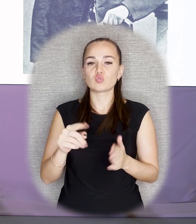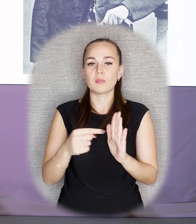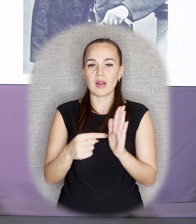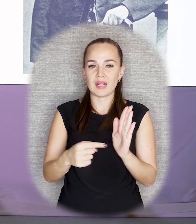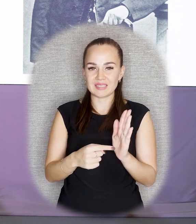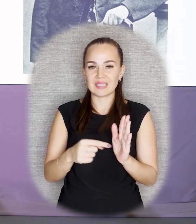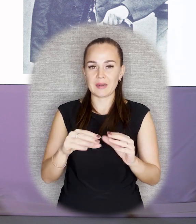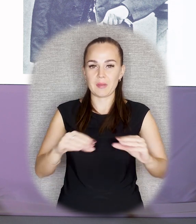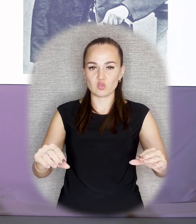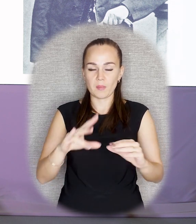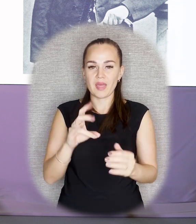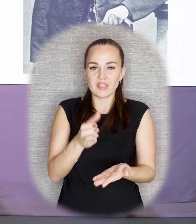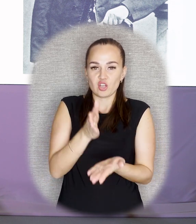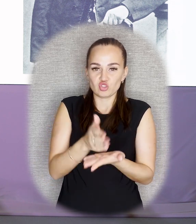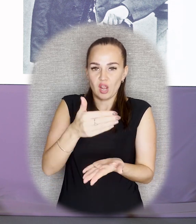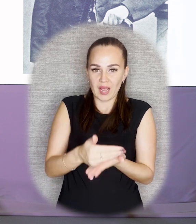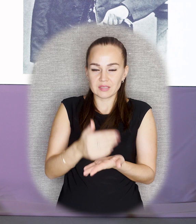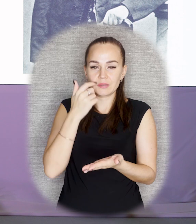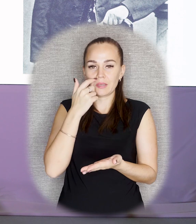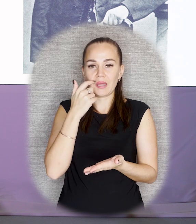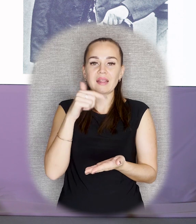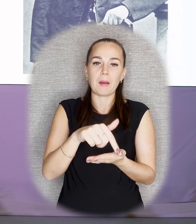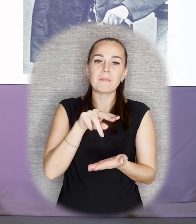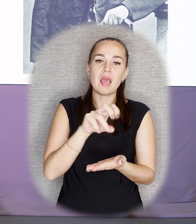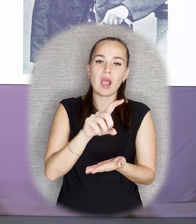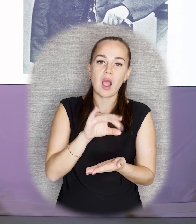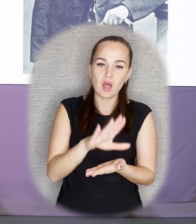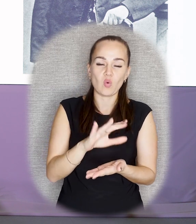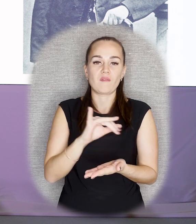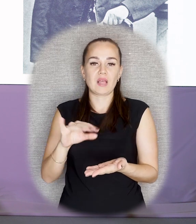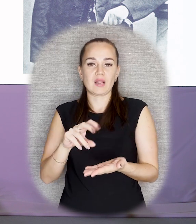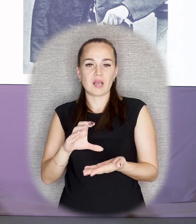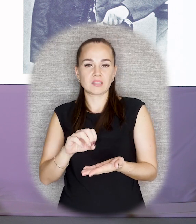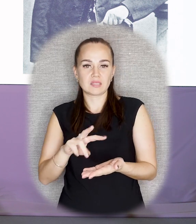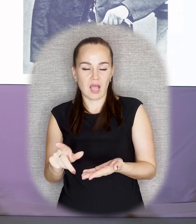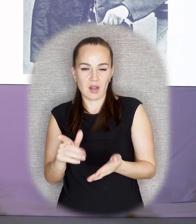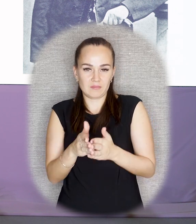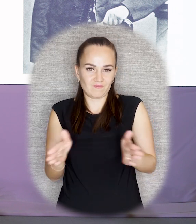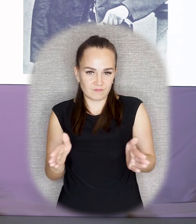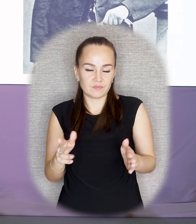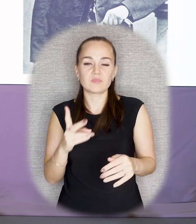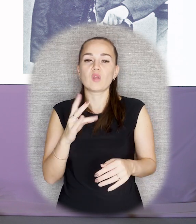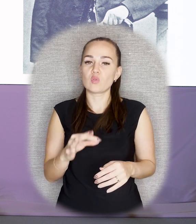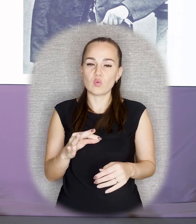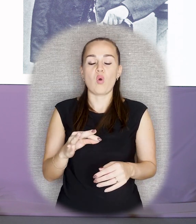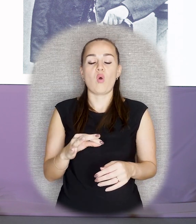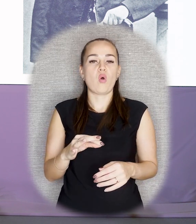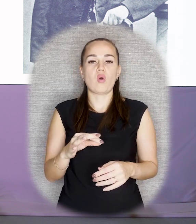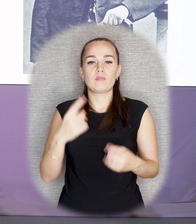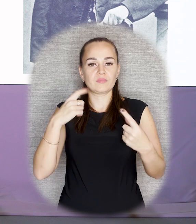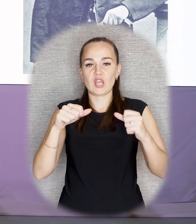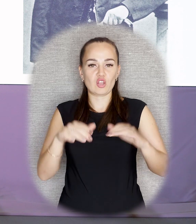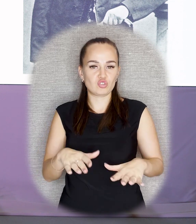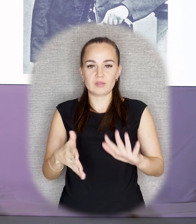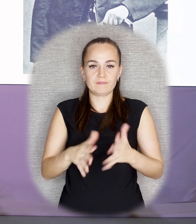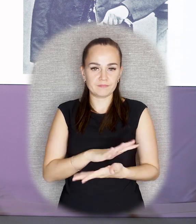на части и часть использовать для памятника Плеханову, а часть для памятника Лассалью. Но решение об установке на площади искусств